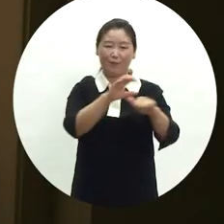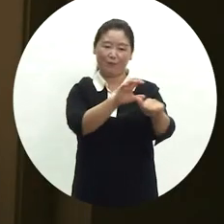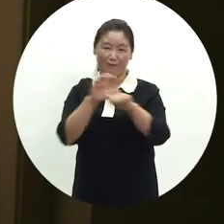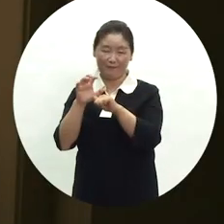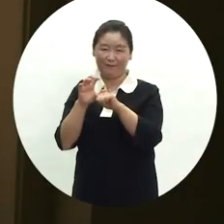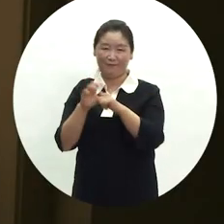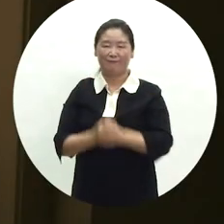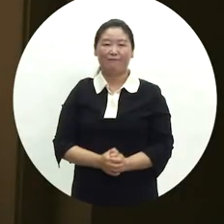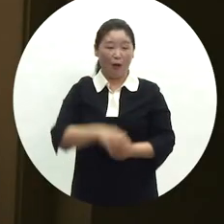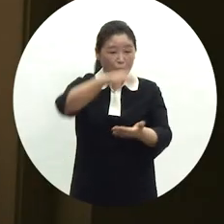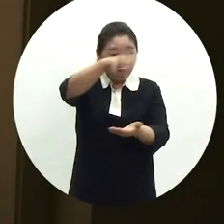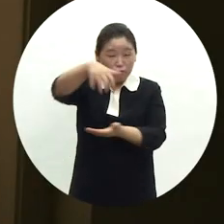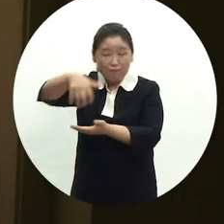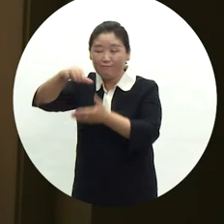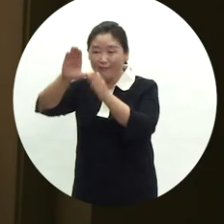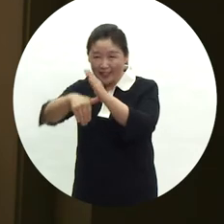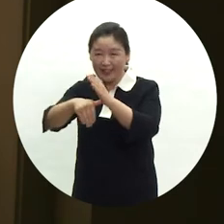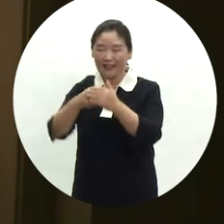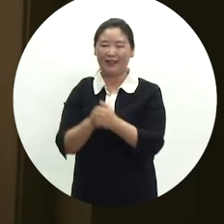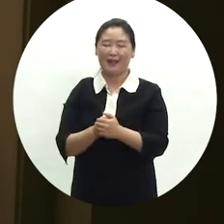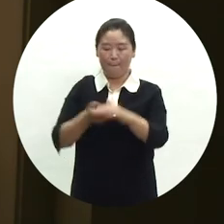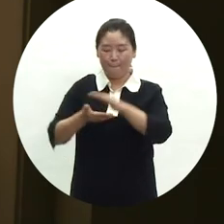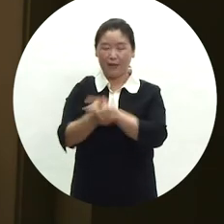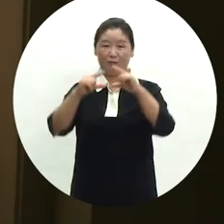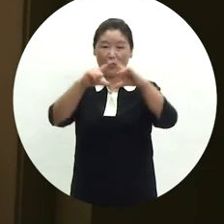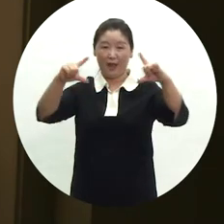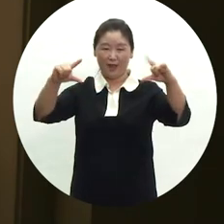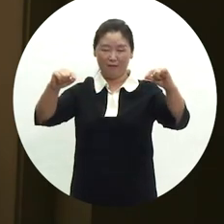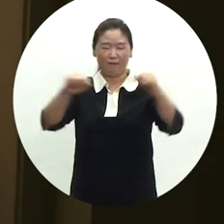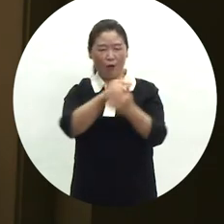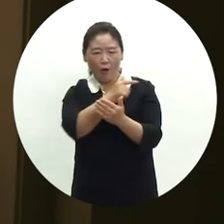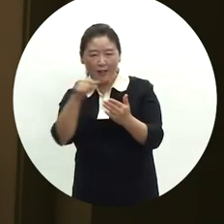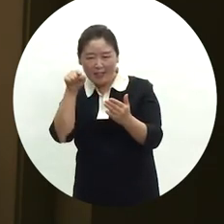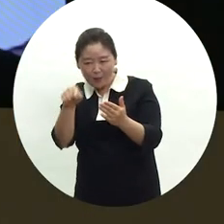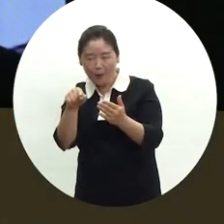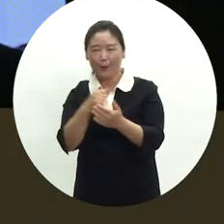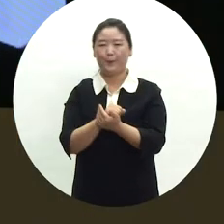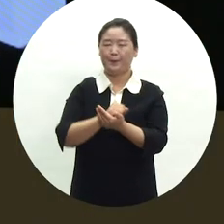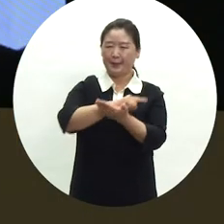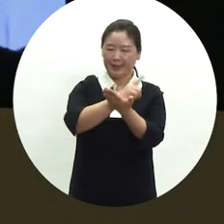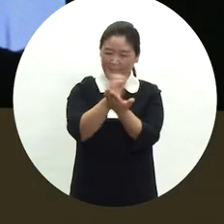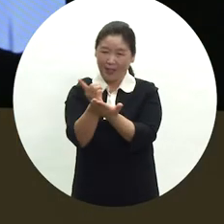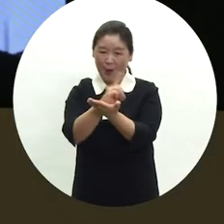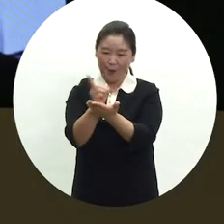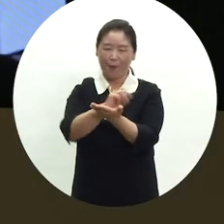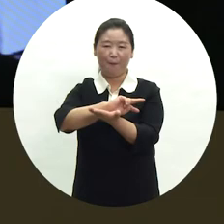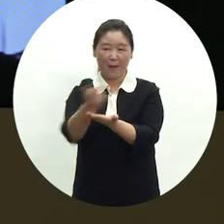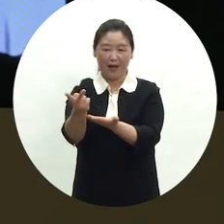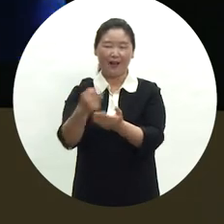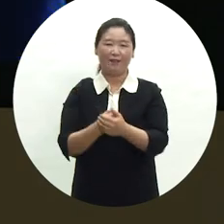수집 당시 VHS, 비디오 테이프 등 다양한 매체의 원본을 디지털화하여